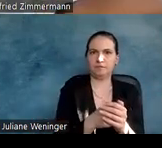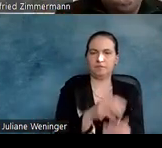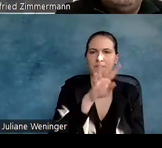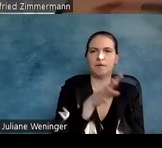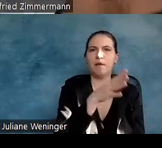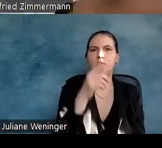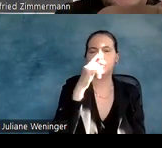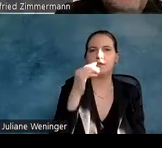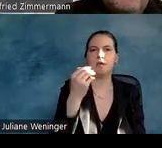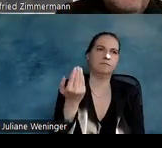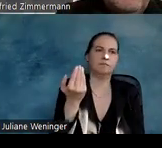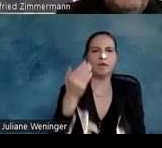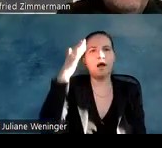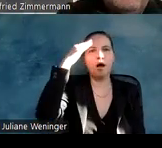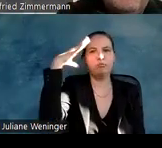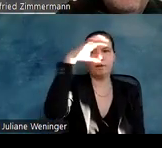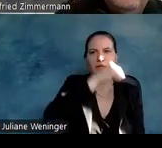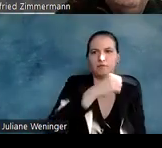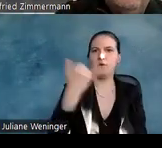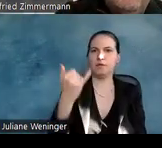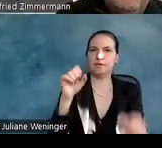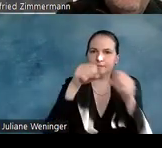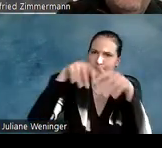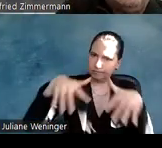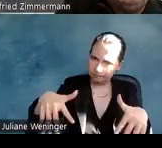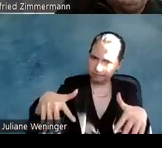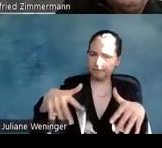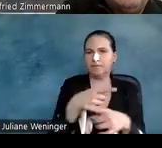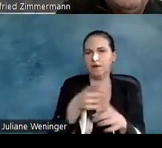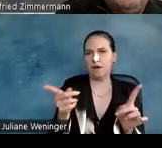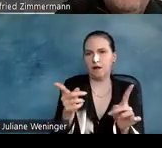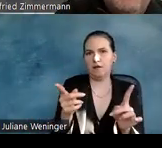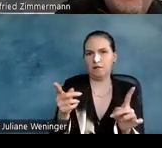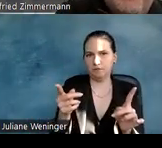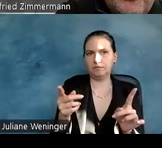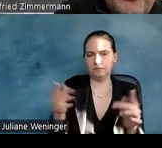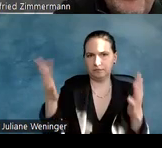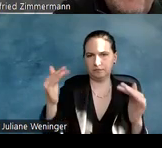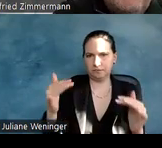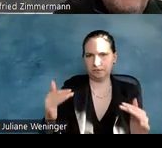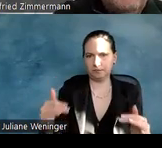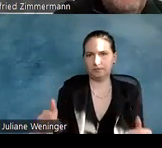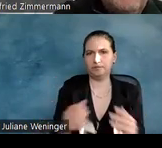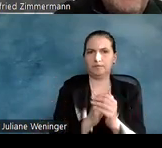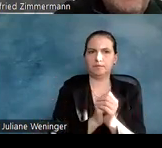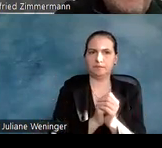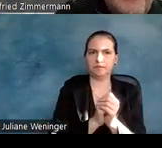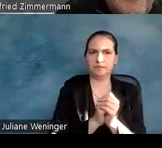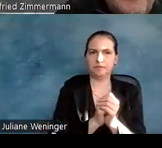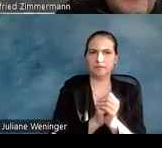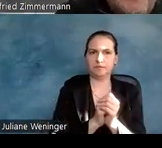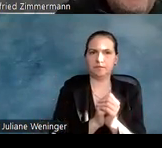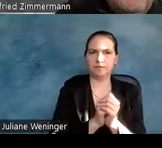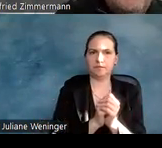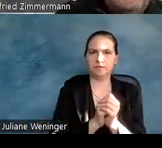Oberbegriffe, jetzt werden die unter bis die unterste Regel aufgeschlüsselt und man kriegt